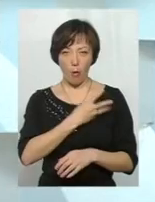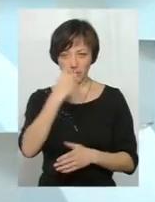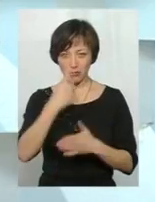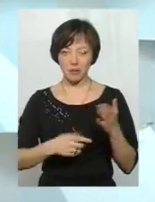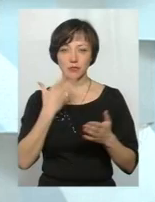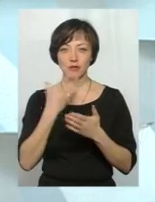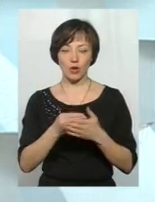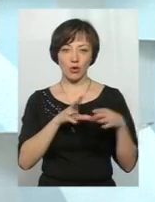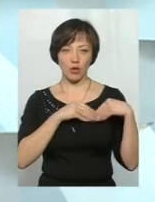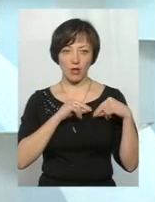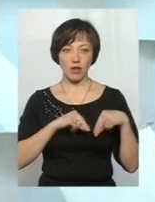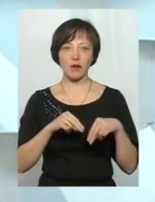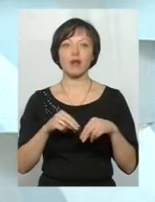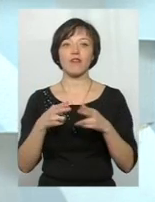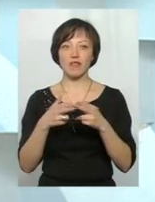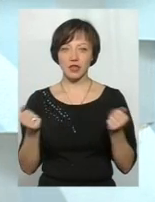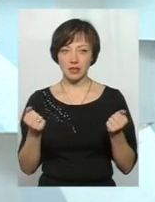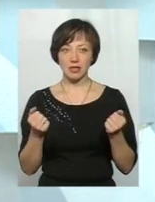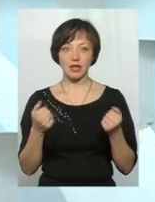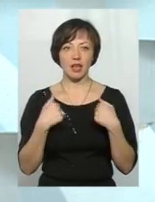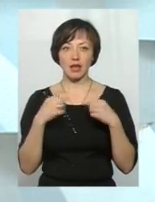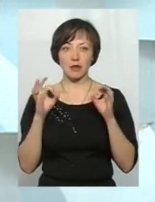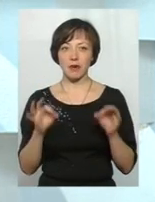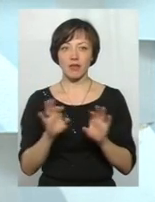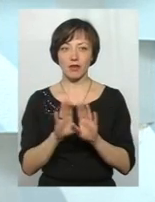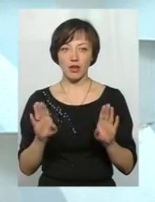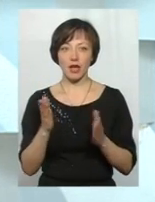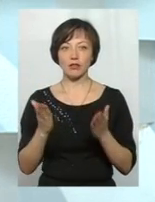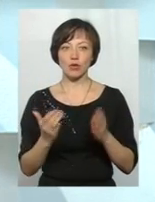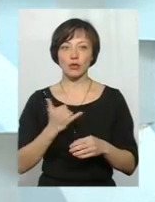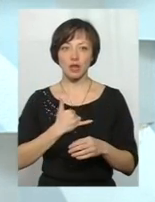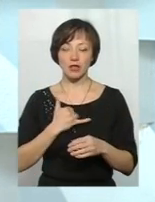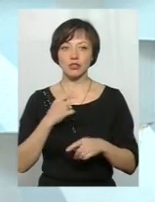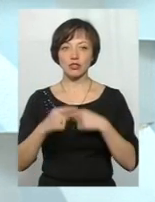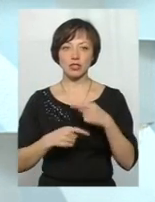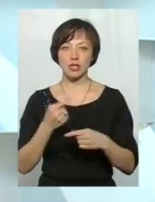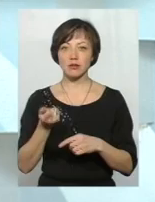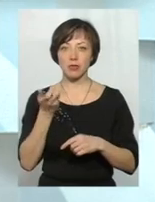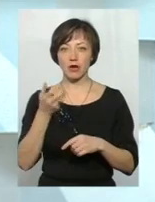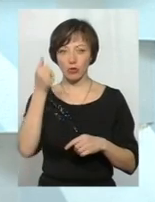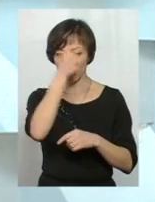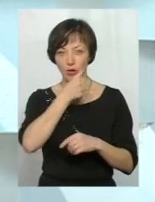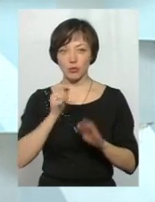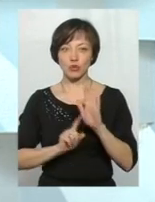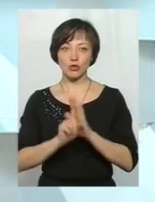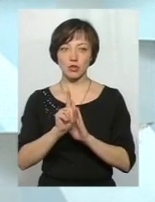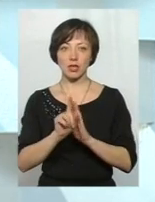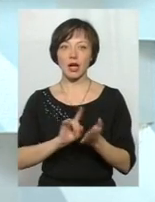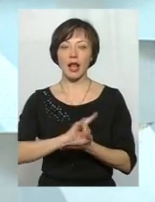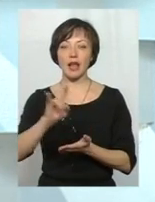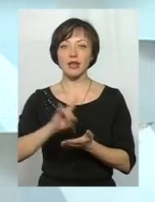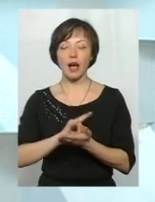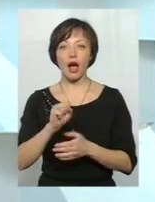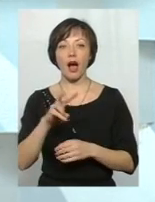я погоджуся і визнаю те, що я не була права, якщо у нас через пару років почнуть літати літаки.